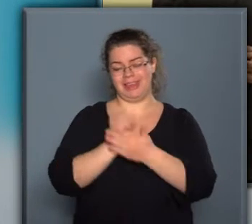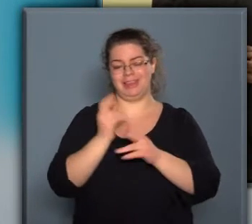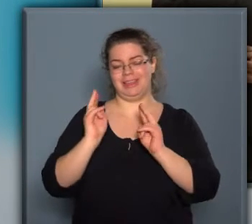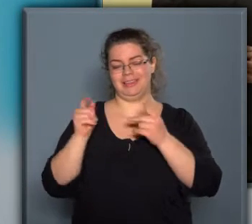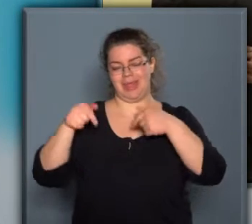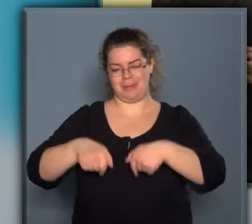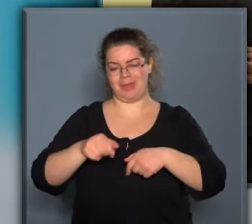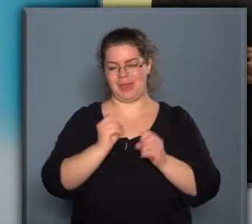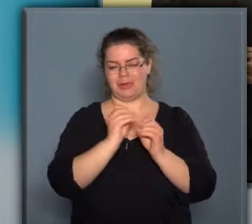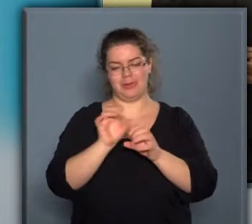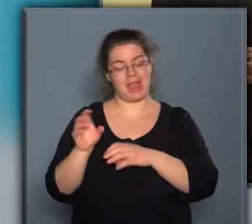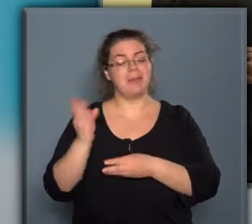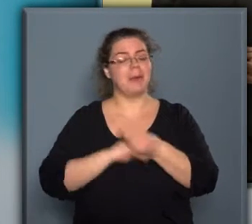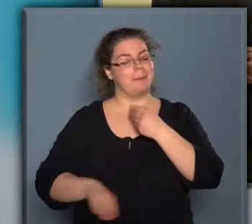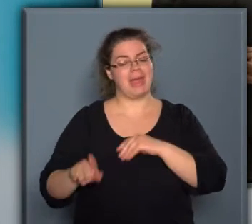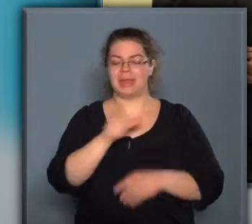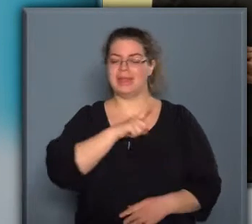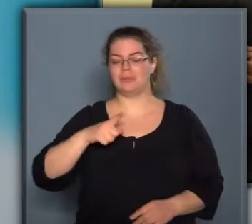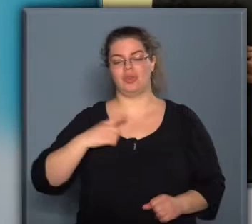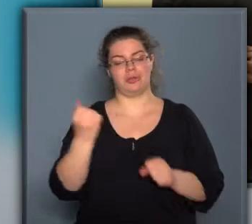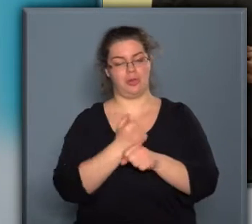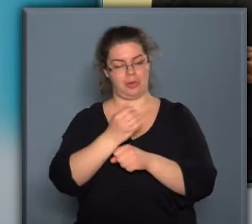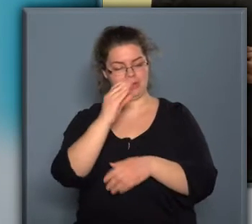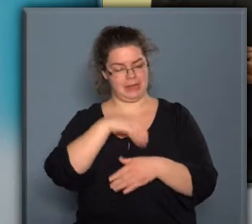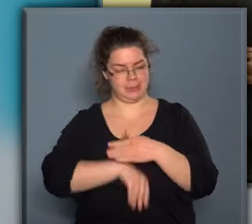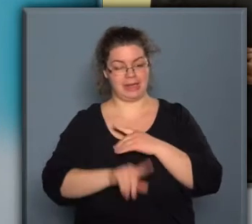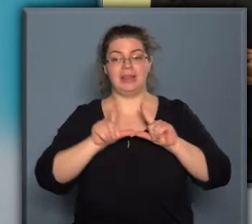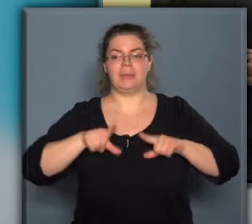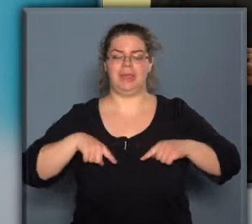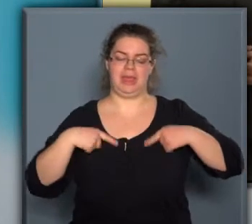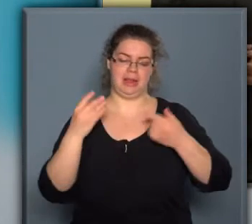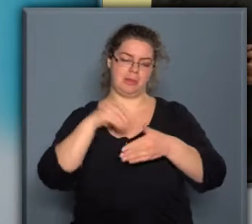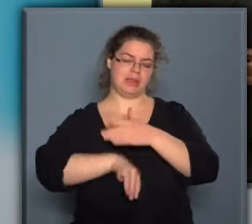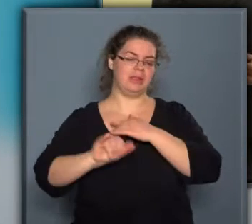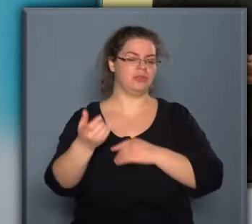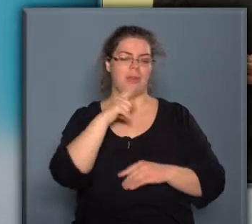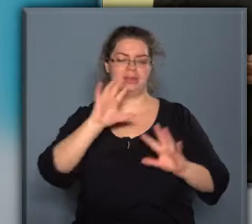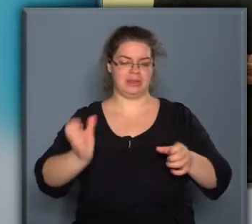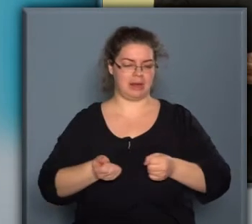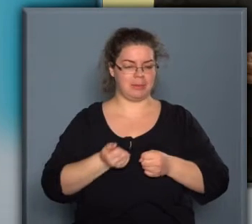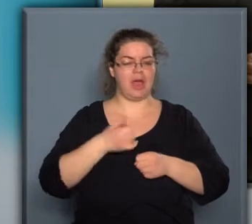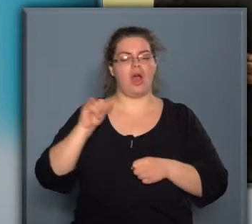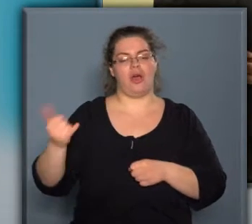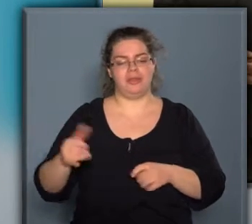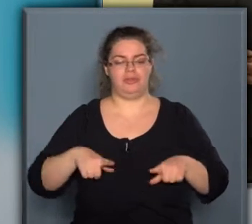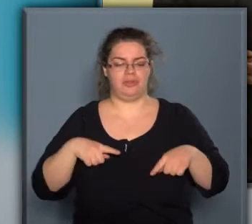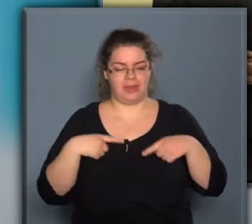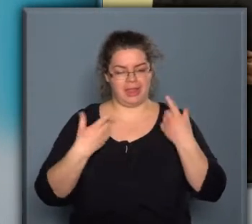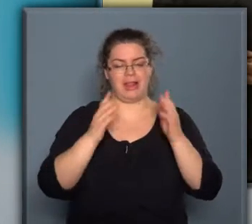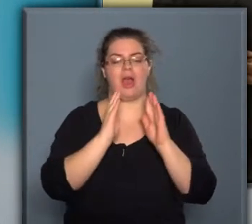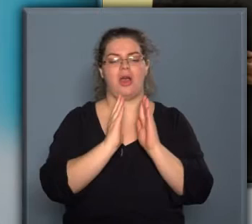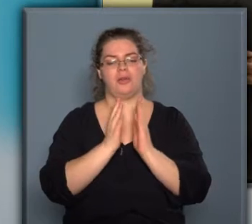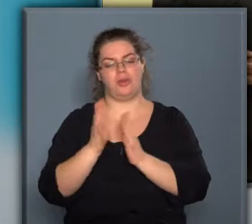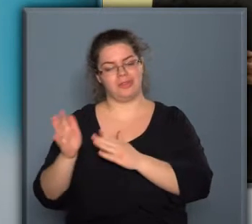könyvtárban, mert nem csak dolgozik benne, hanem él benne, és amit teremt, az is él a